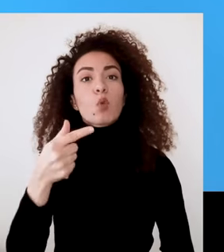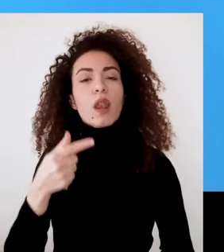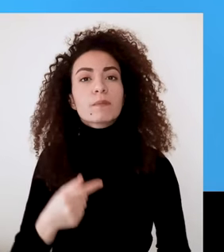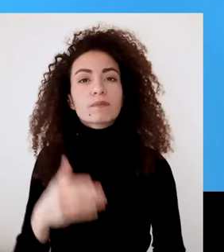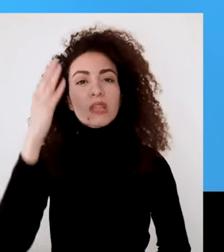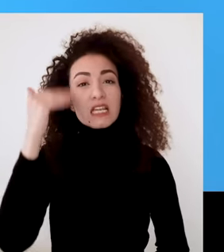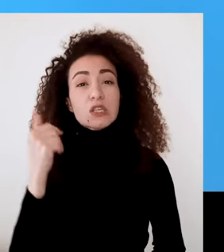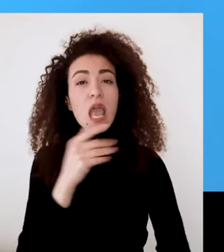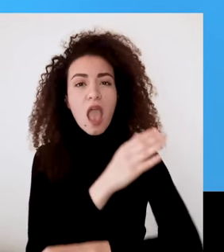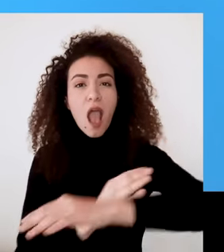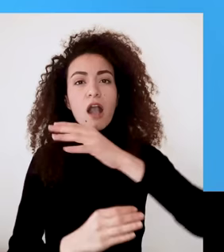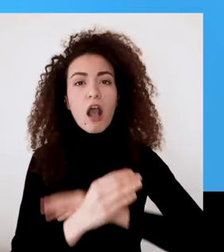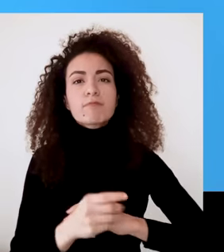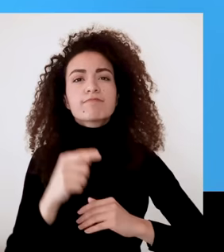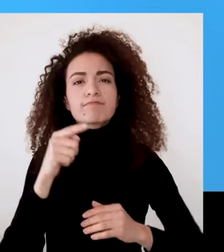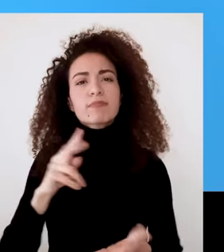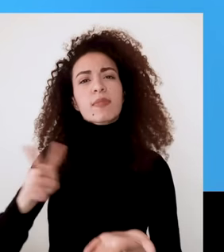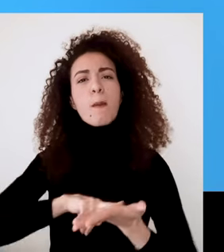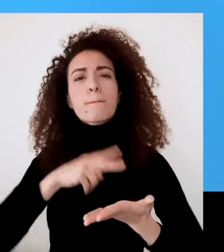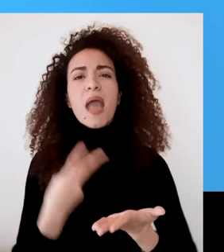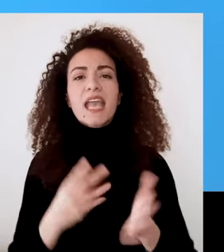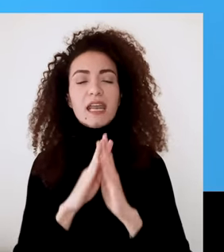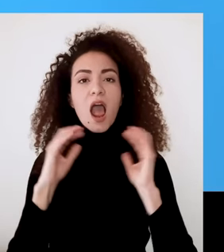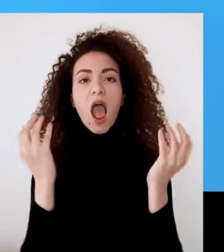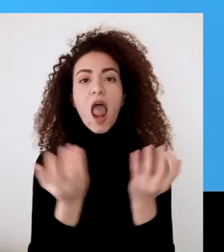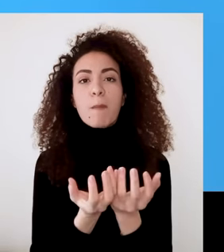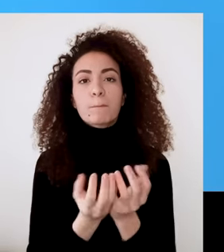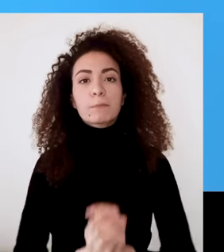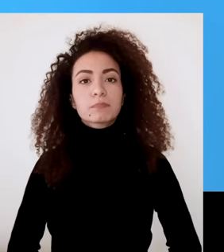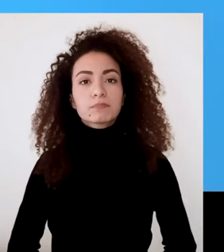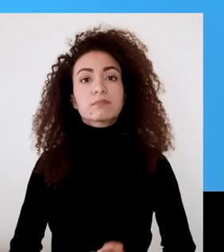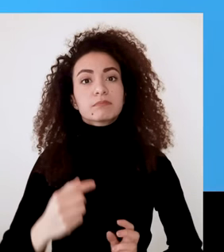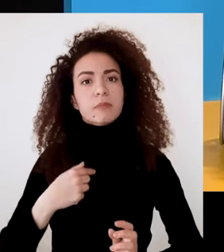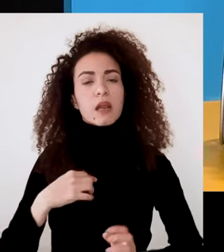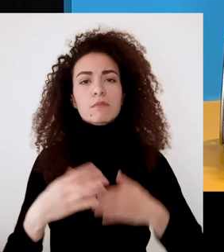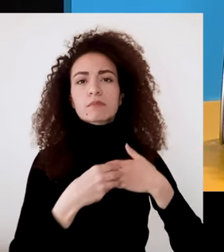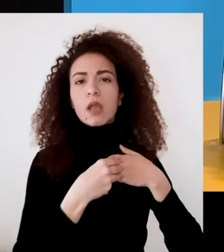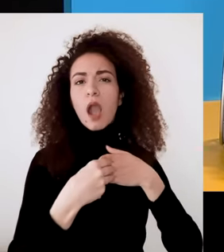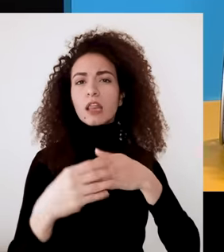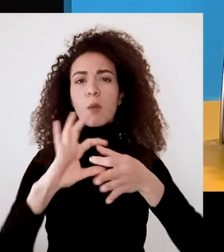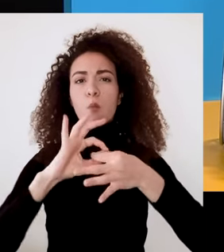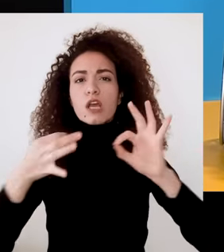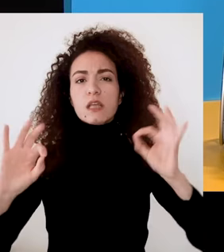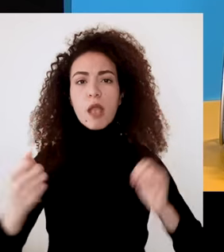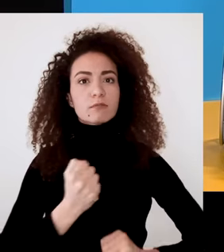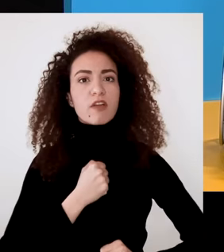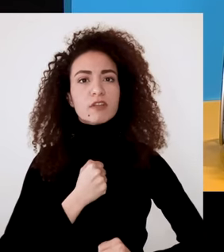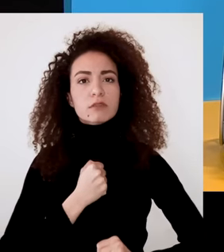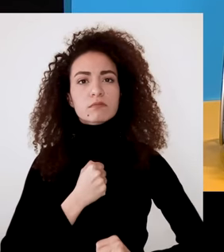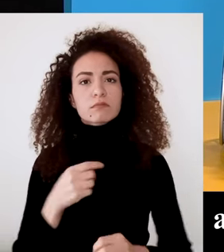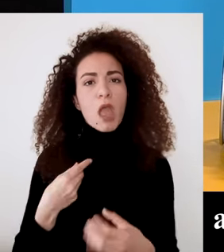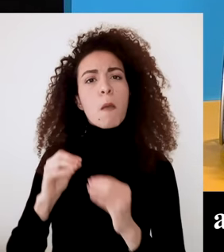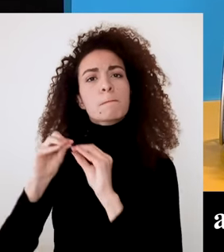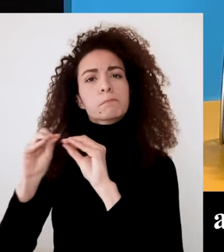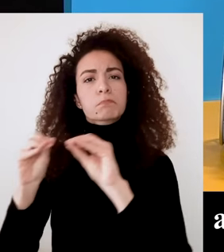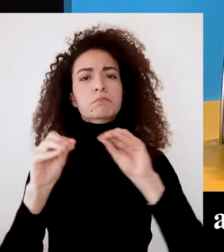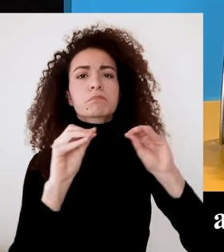منظمة ميوذا بتقول النساء رواة الإعاقة يغيرنا العالم نحن قادة منظماتنا الخاصة